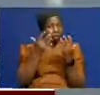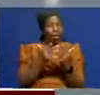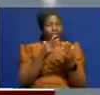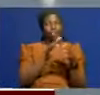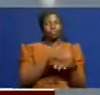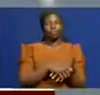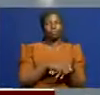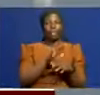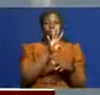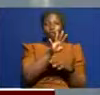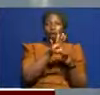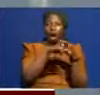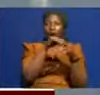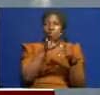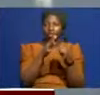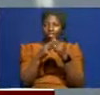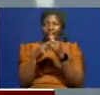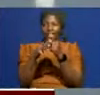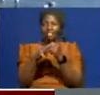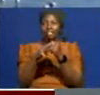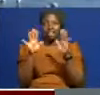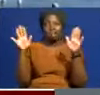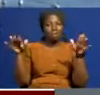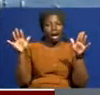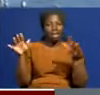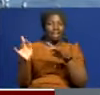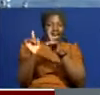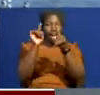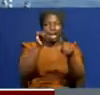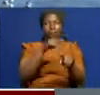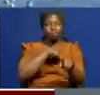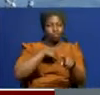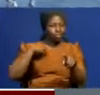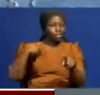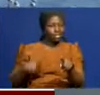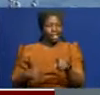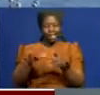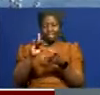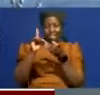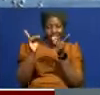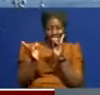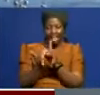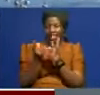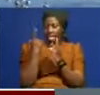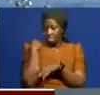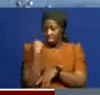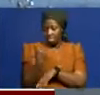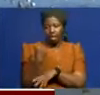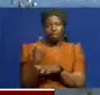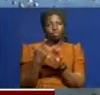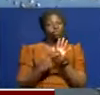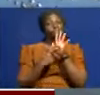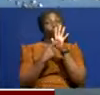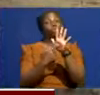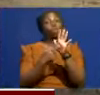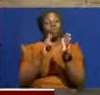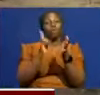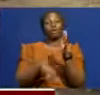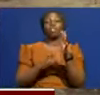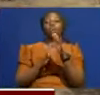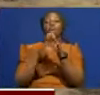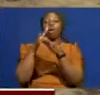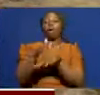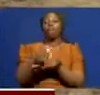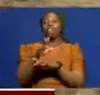za ndege zikipitia nchini China. Takwimu za hivi karibuni za ufuatiliaji zinaonesha zaidi ya